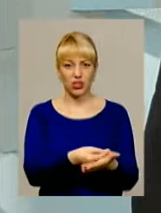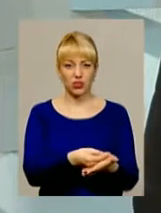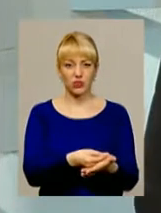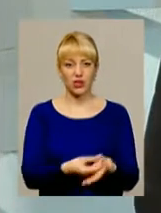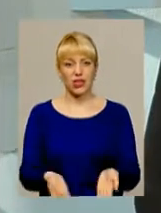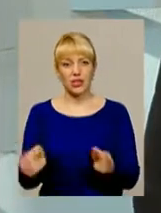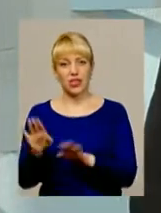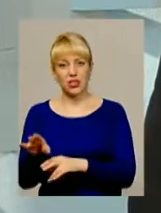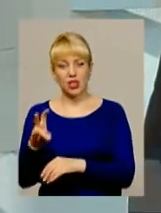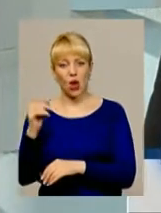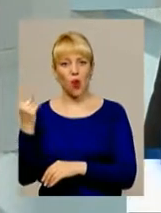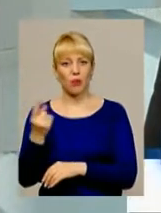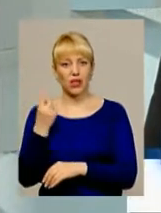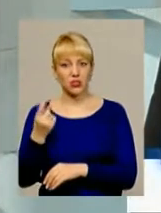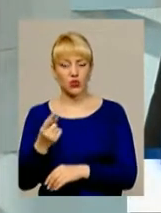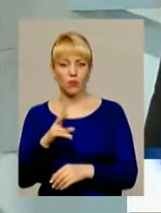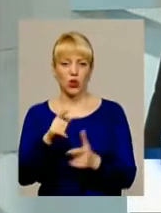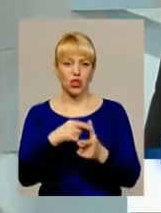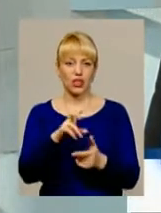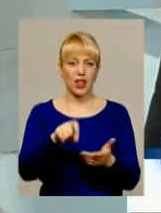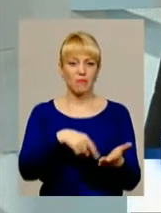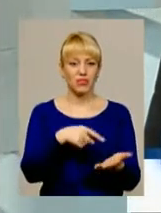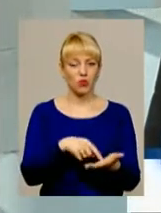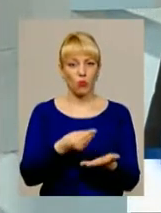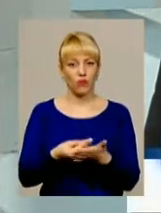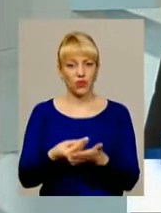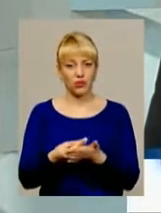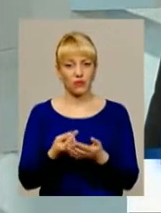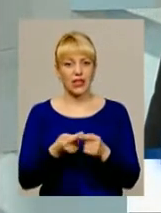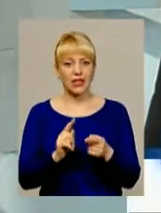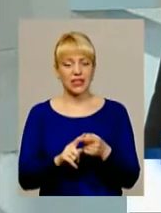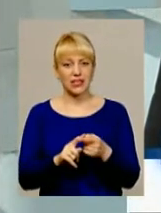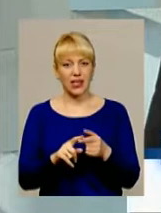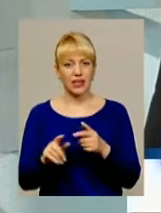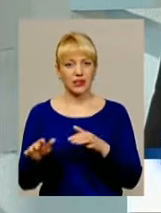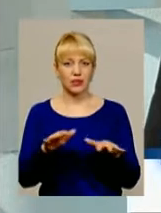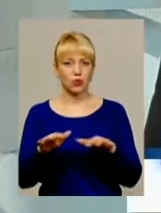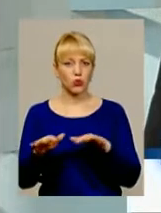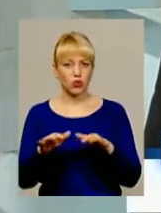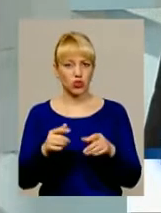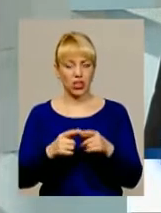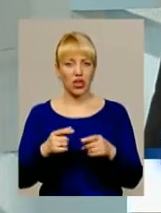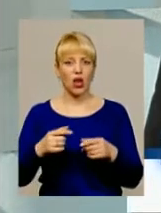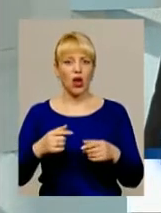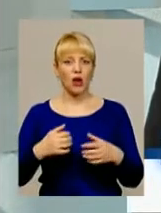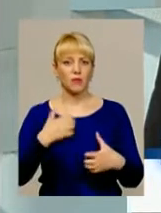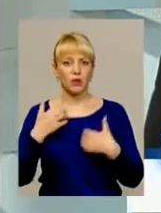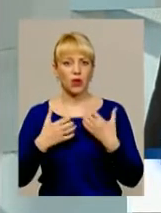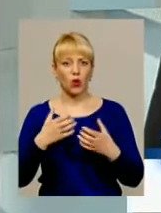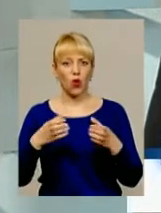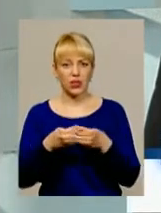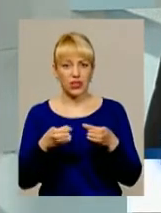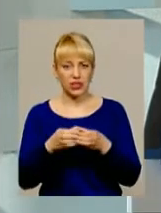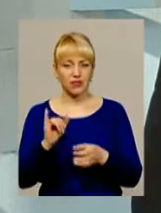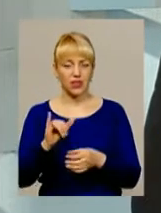залишимося на обласному чи на міському, це досить таки збудоражує, можна сказати, колектив і не дає впевнено